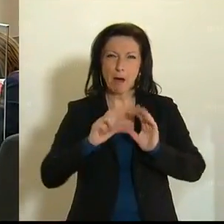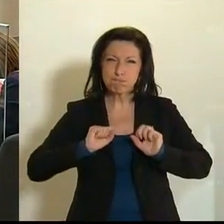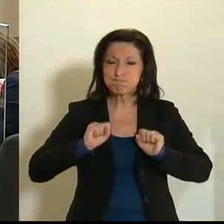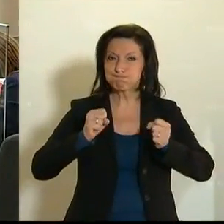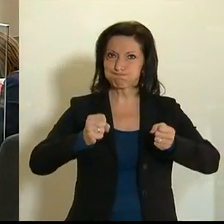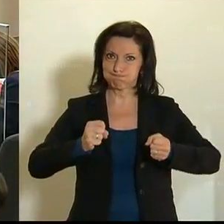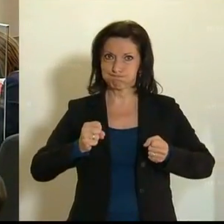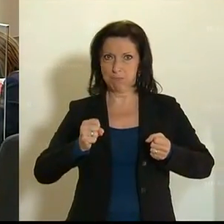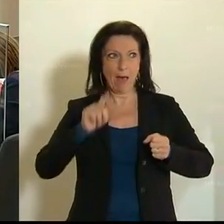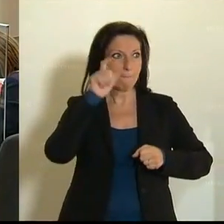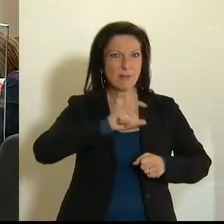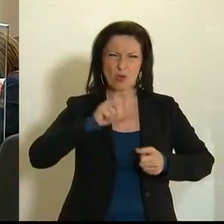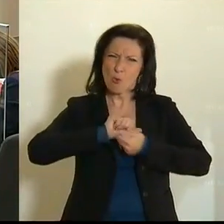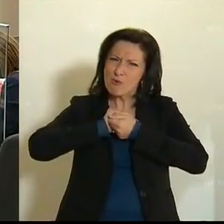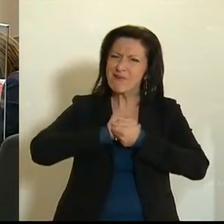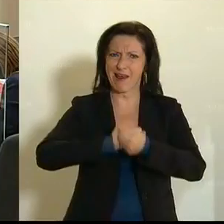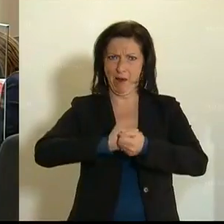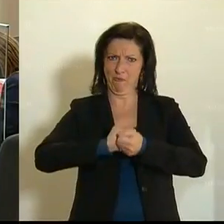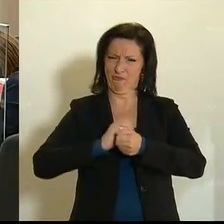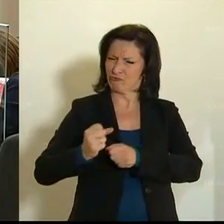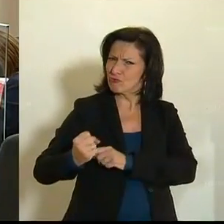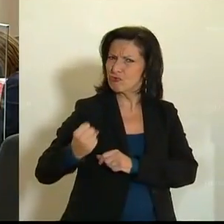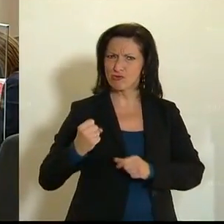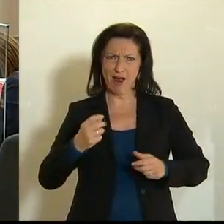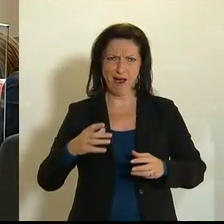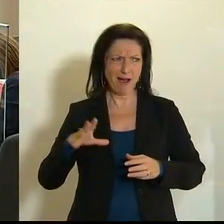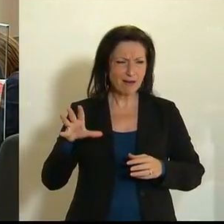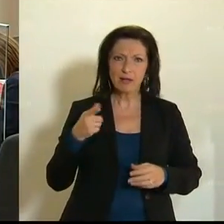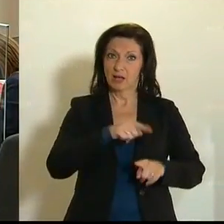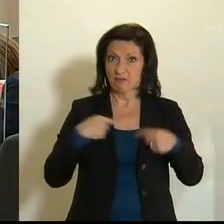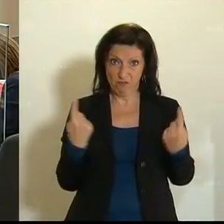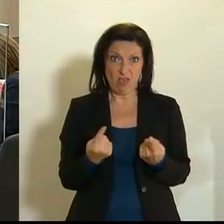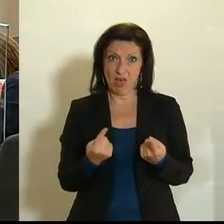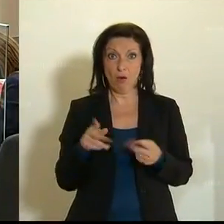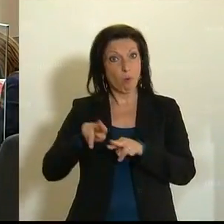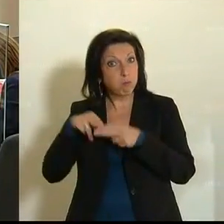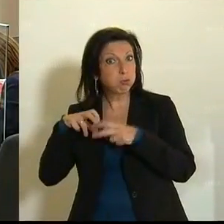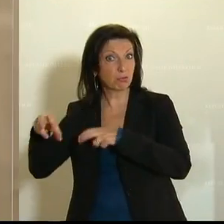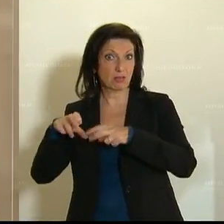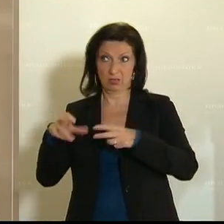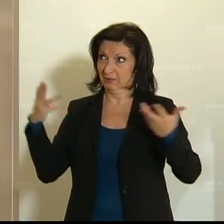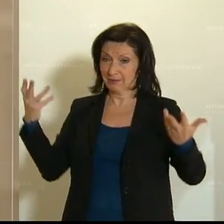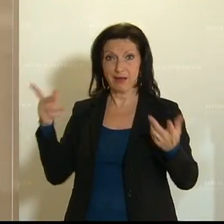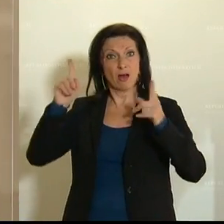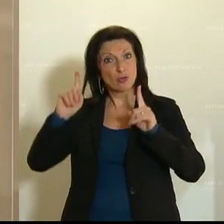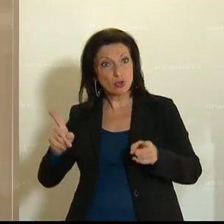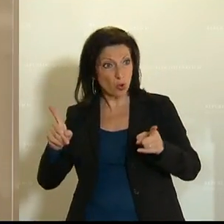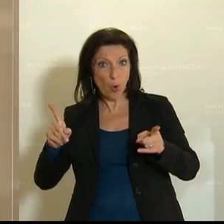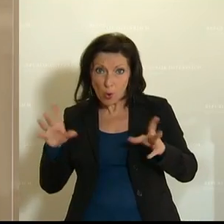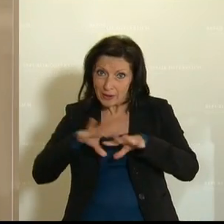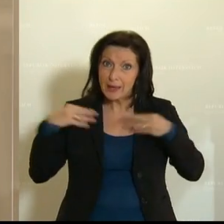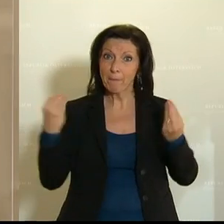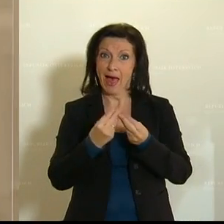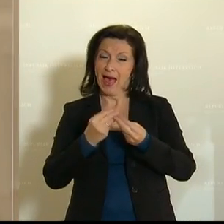mutige Mitkämpfer. Und wer, wenn nicht wir und die Bundesregierung, müssten diese Mitkämpfer und